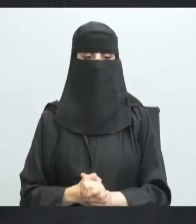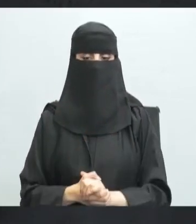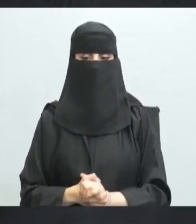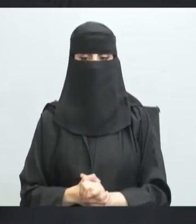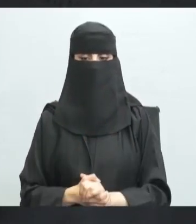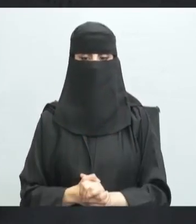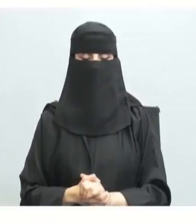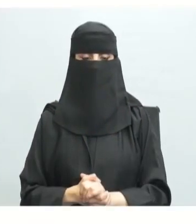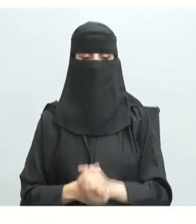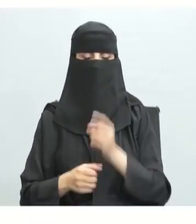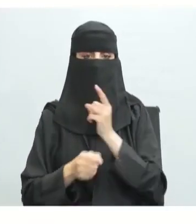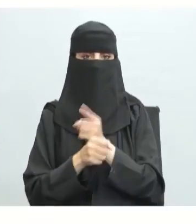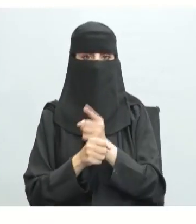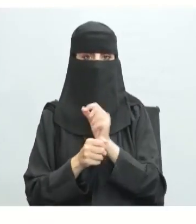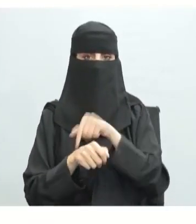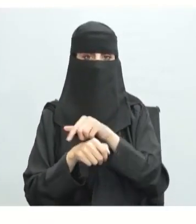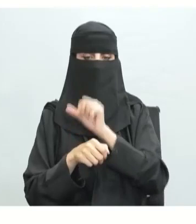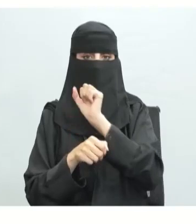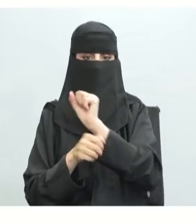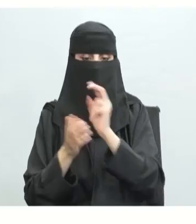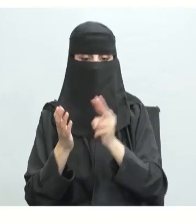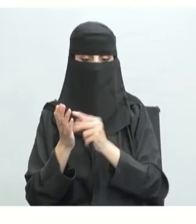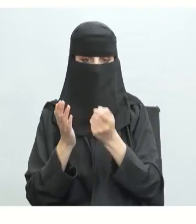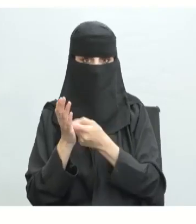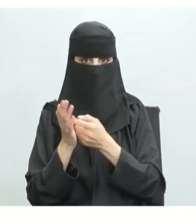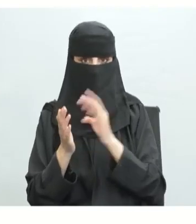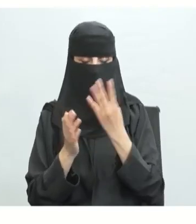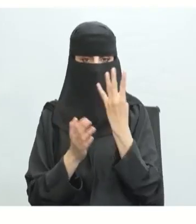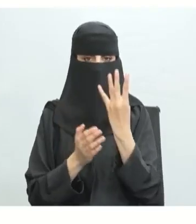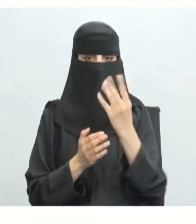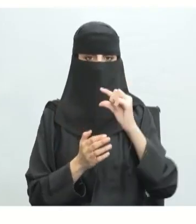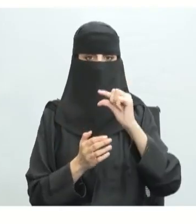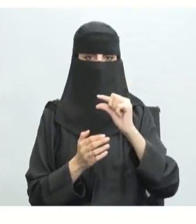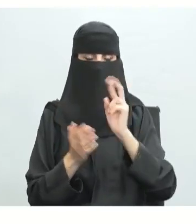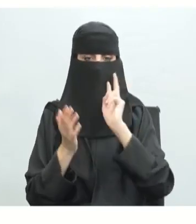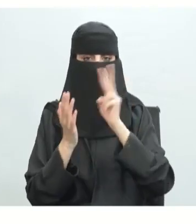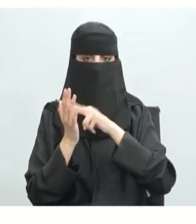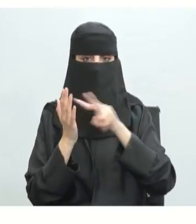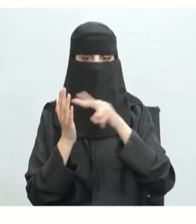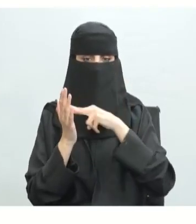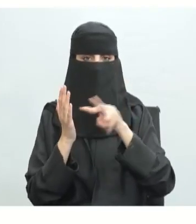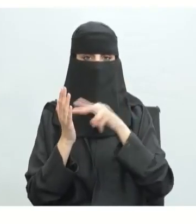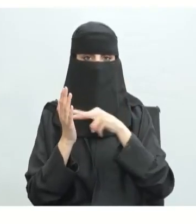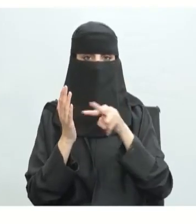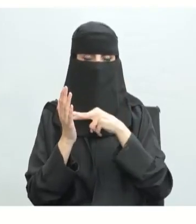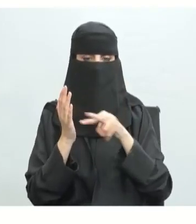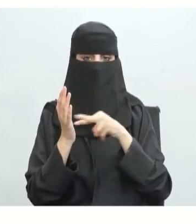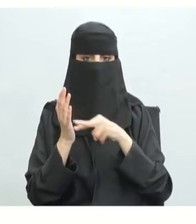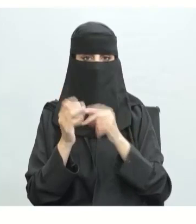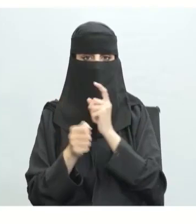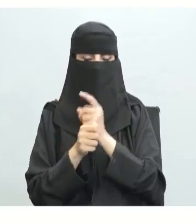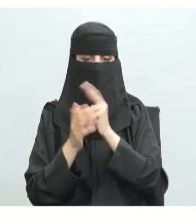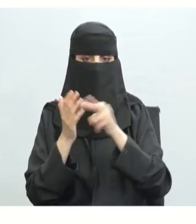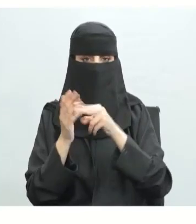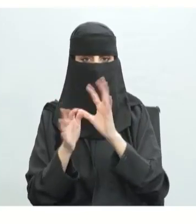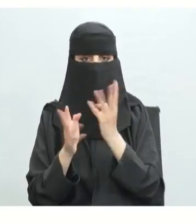أنا سأضع زمنا 4 دقائق تقريبا 4 دقائق النسبة لي وأنت